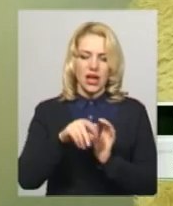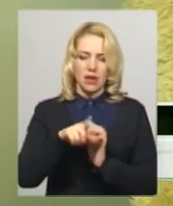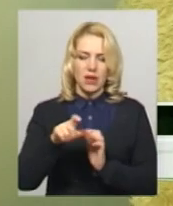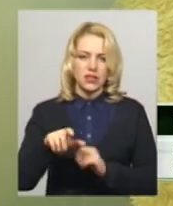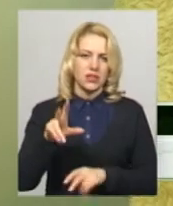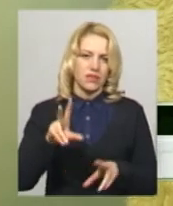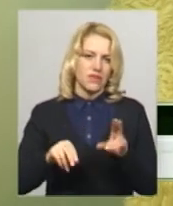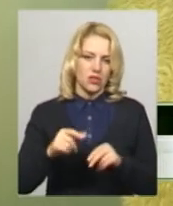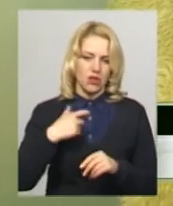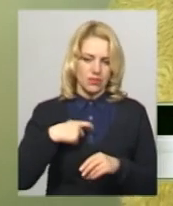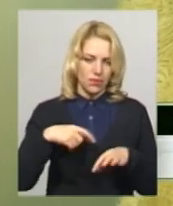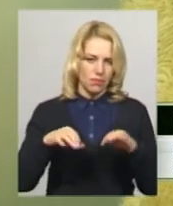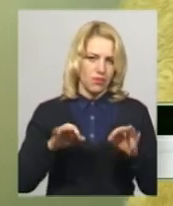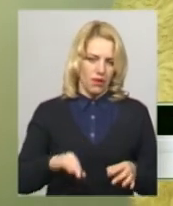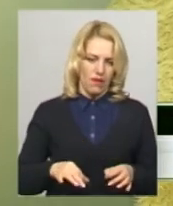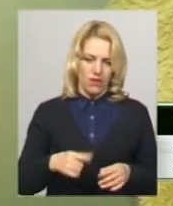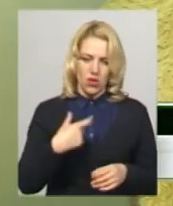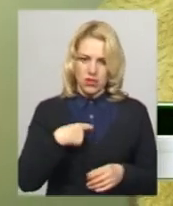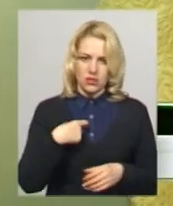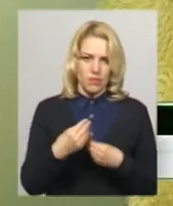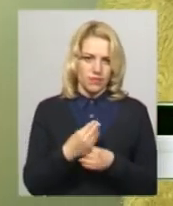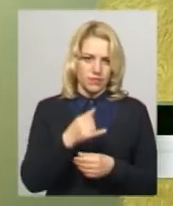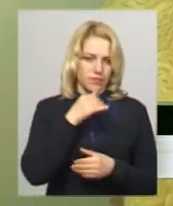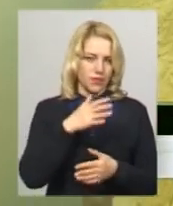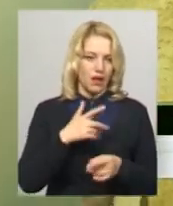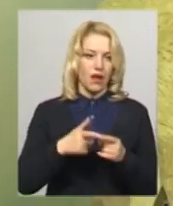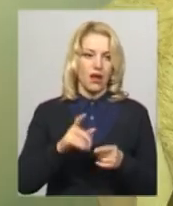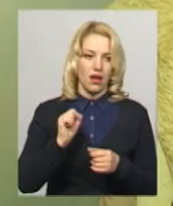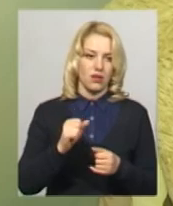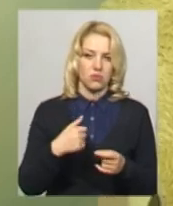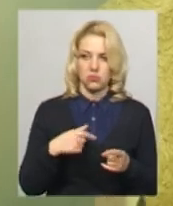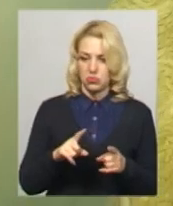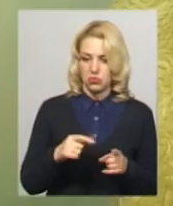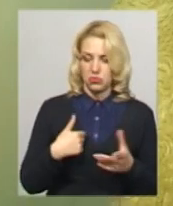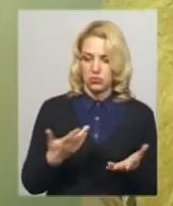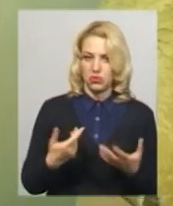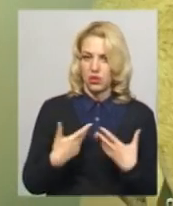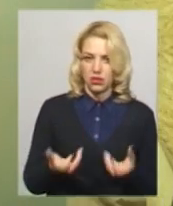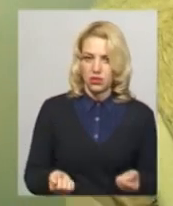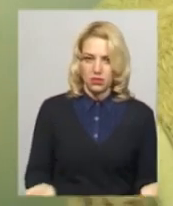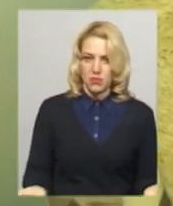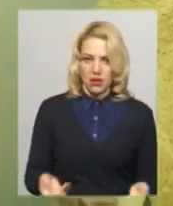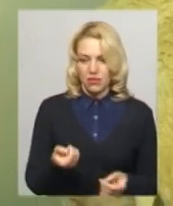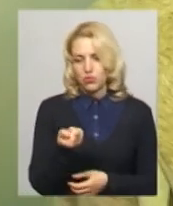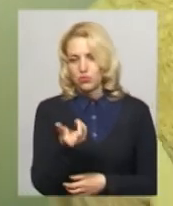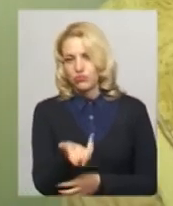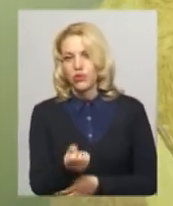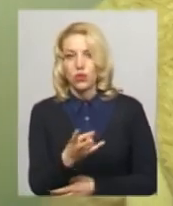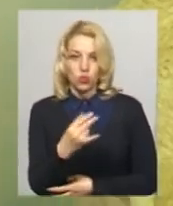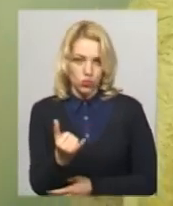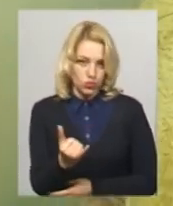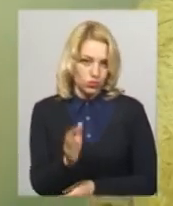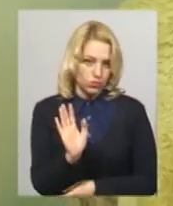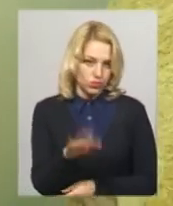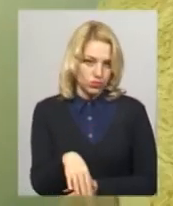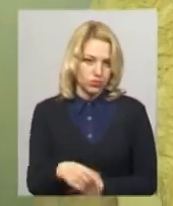не судять. Вони вважають, що він правильно, я ж нічого не брав, я її не беру, там, ну,-чуть взяв, там, щось до